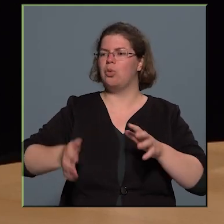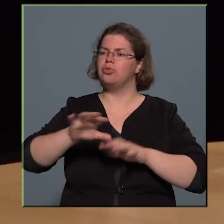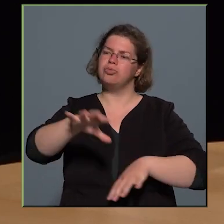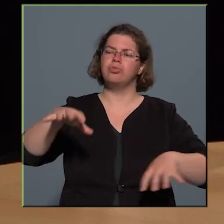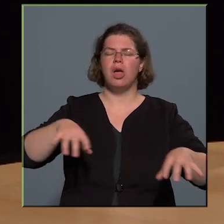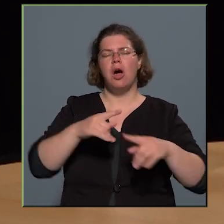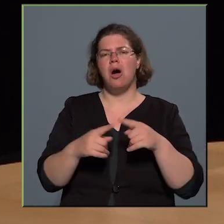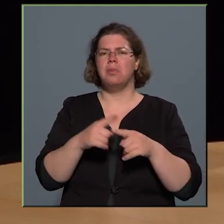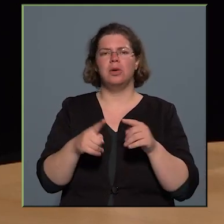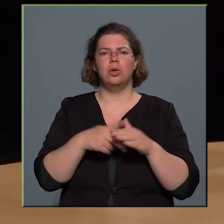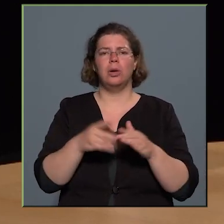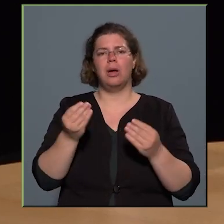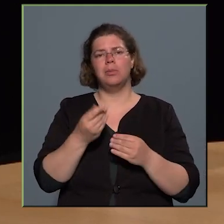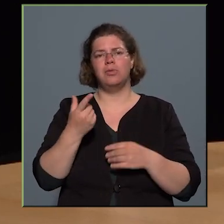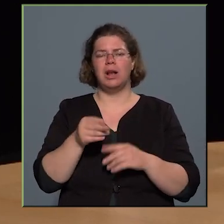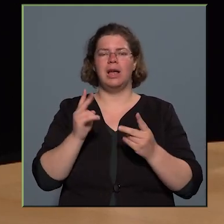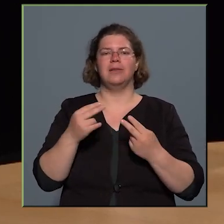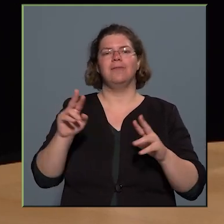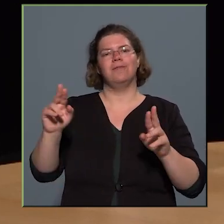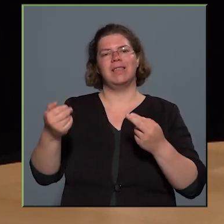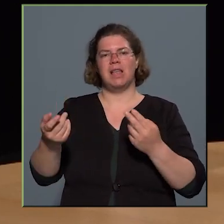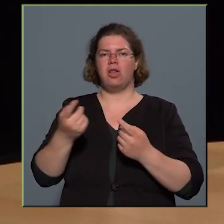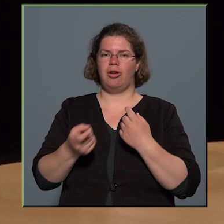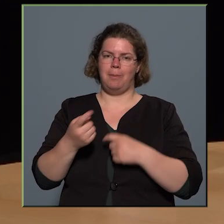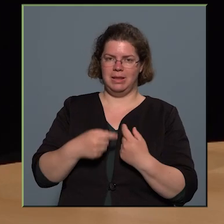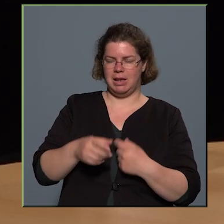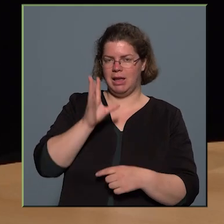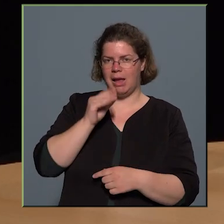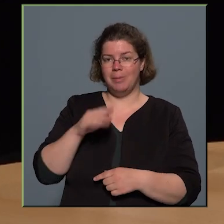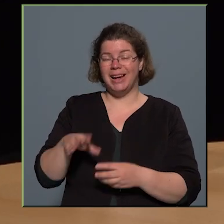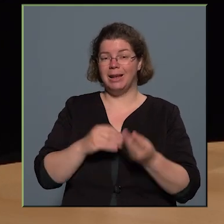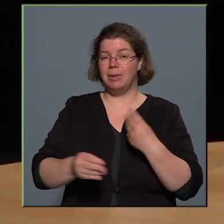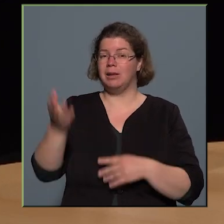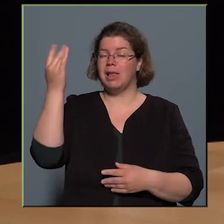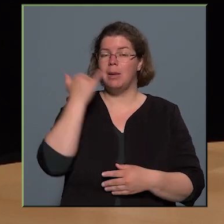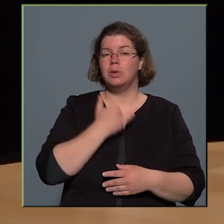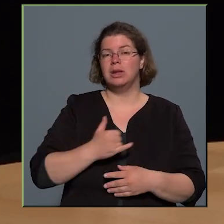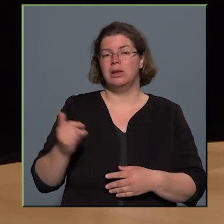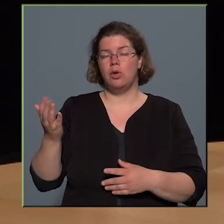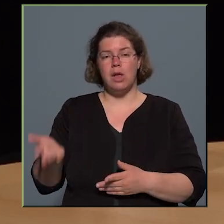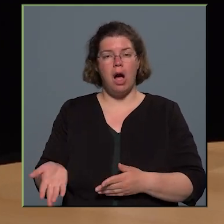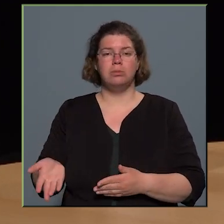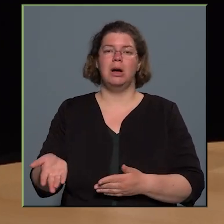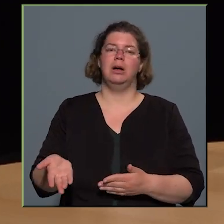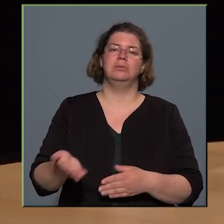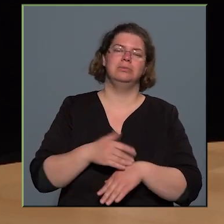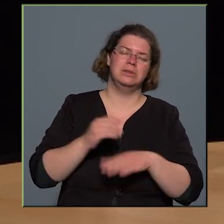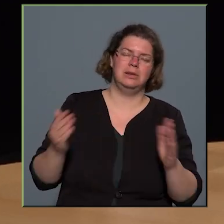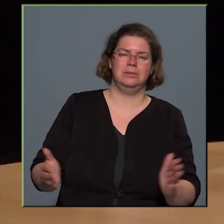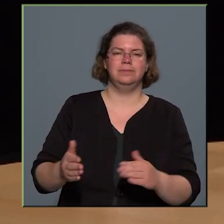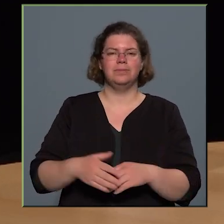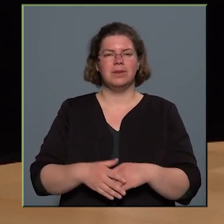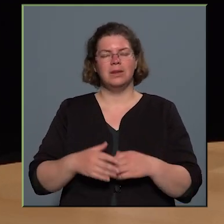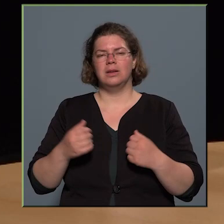dolgok, amikkel egy picit vissza lehet ide csábítani az embereket, hiszen az elmúlt időszakban eléggé indokolatlanul, de rendkívül